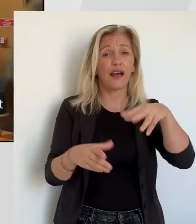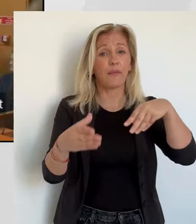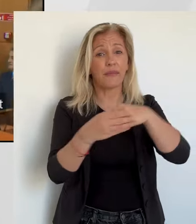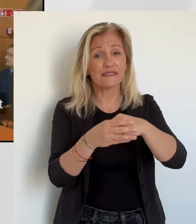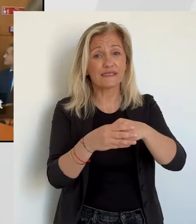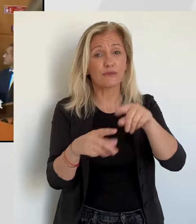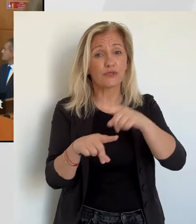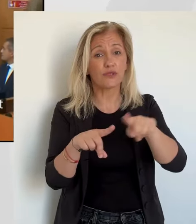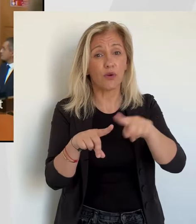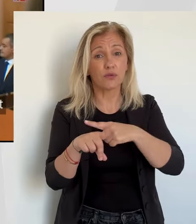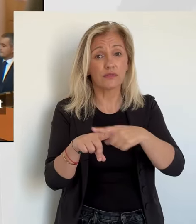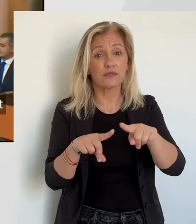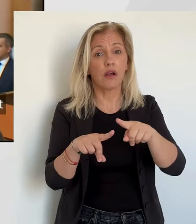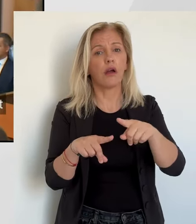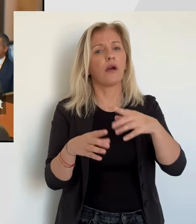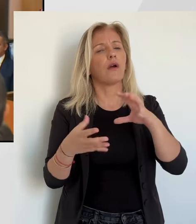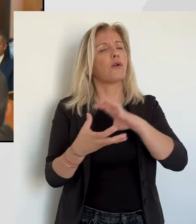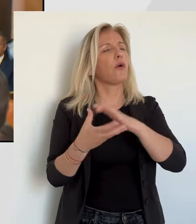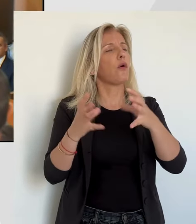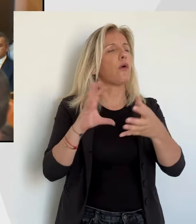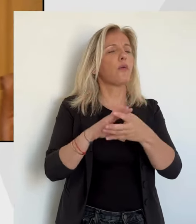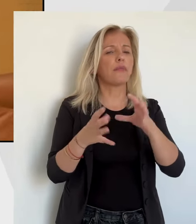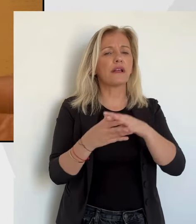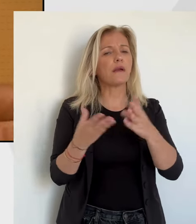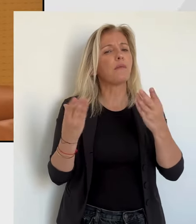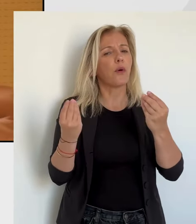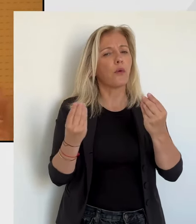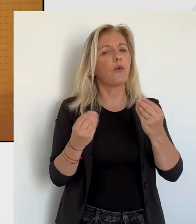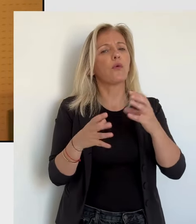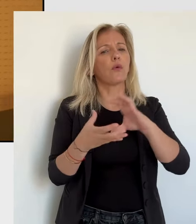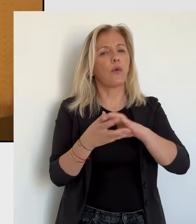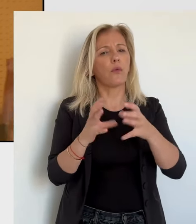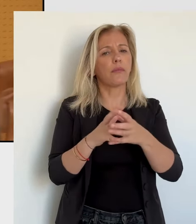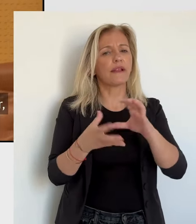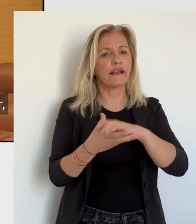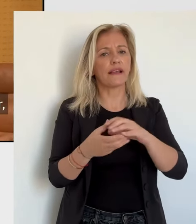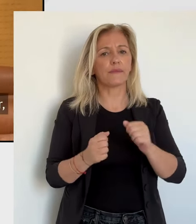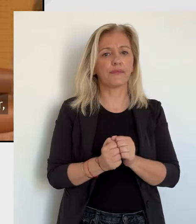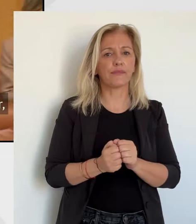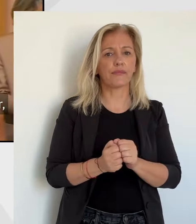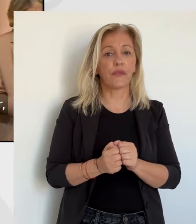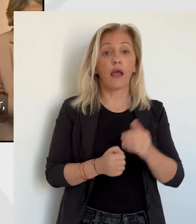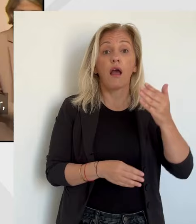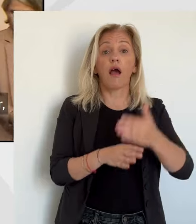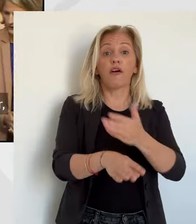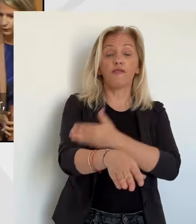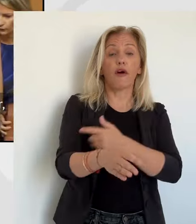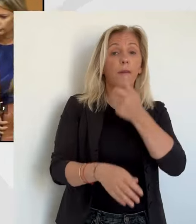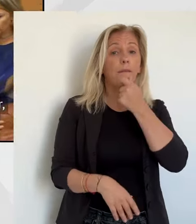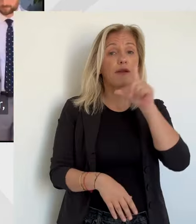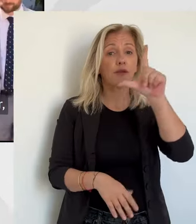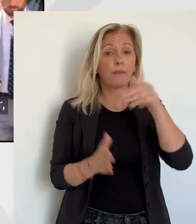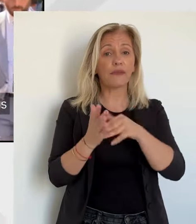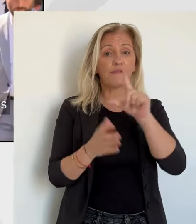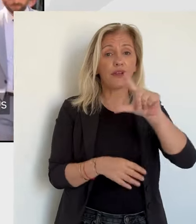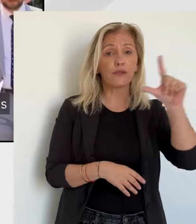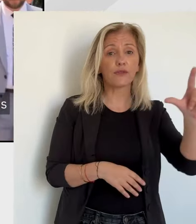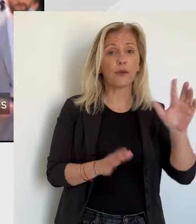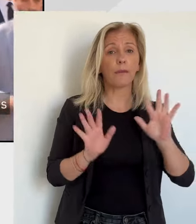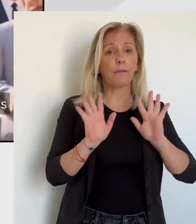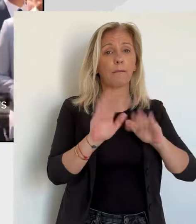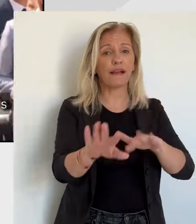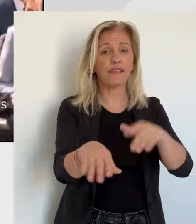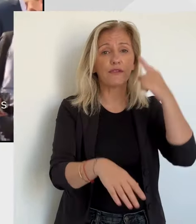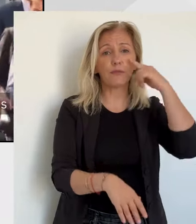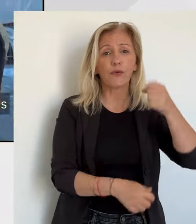avec le discours d'Emmanuel Macron devant l'Assemblée territoriale le 27 septembre dernier. Cet engagement de l'État est censé prévaloir, quels que soient les